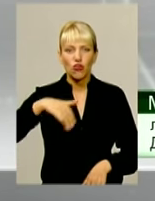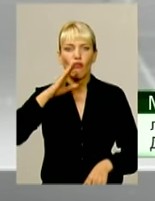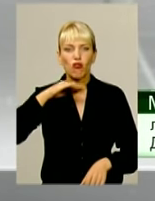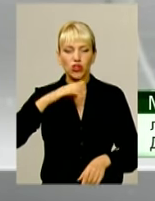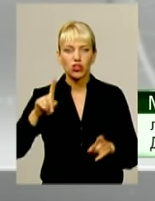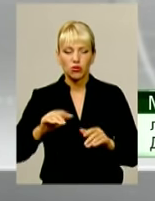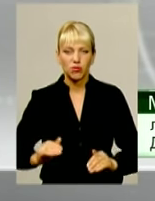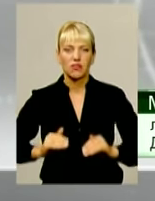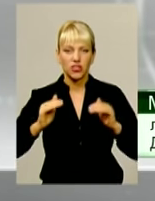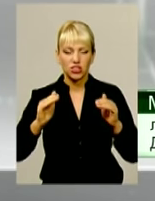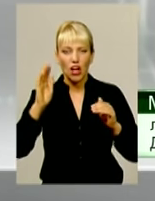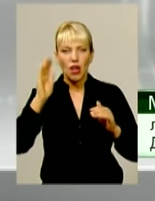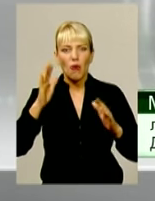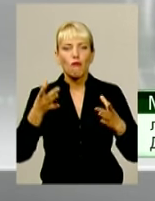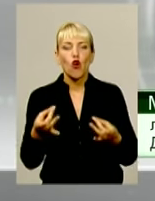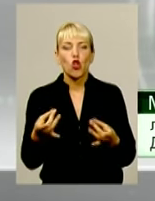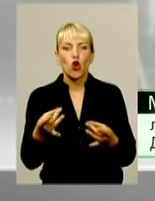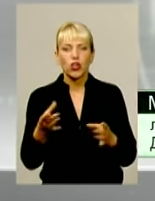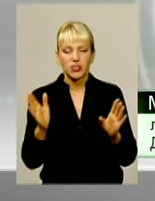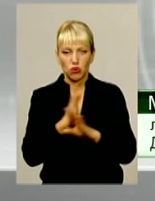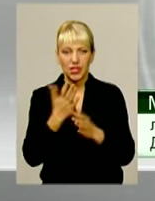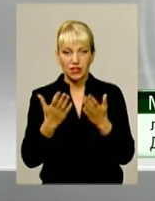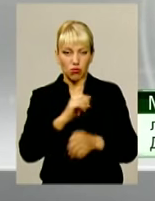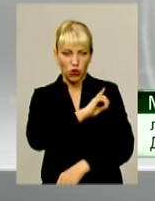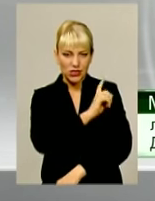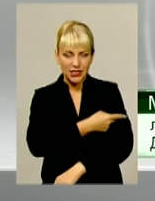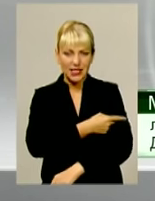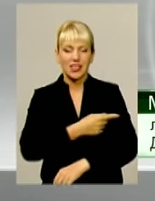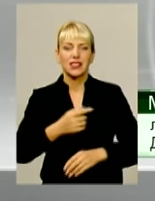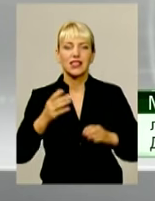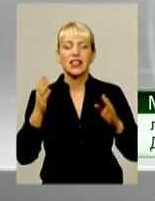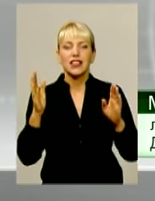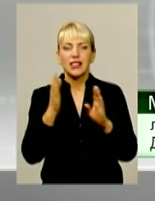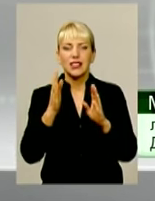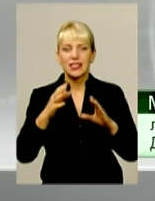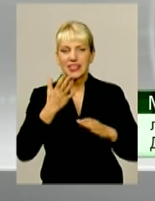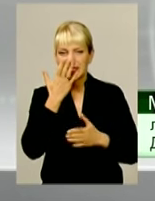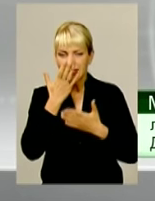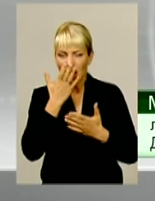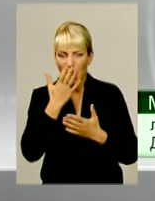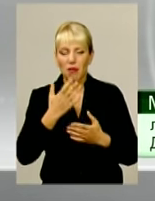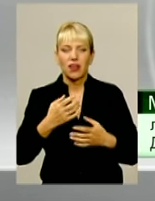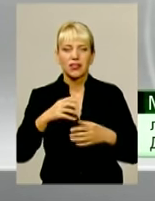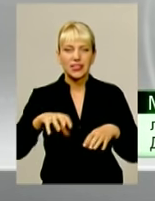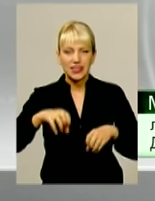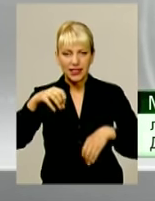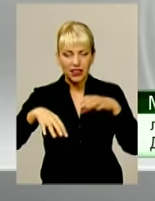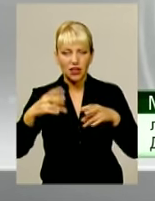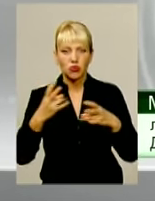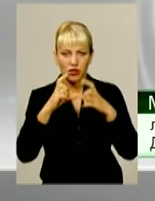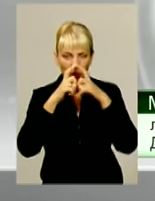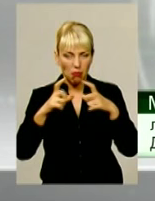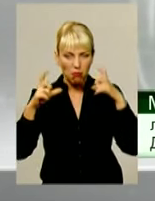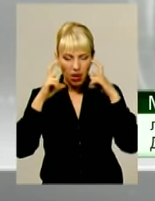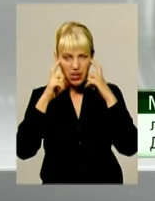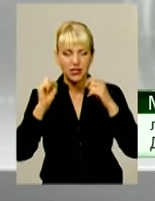підвищити вологість повітря. При посиленні запаху диму рекомендується надягати захисні маски, які слід зволожувати, а віконі та